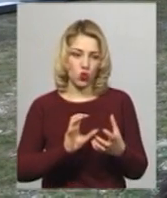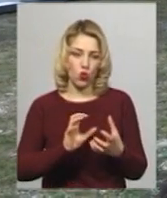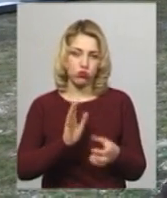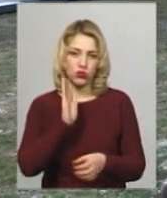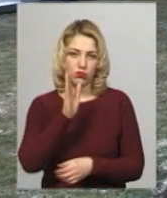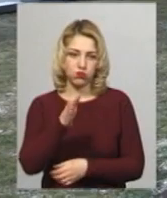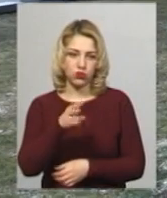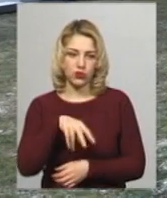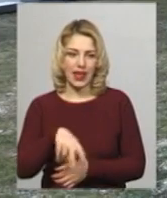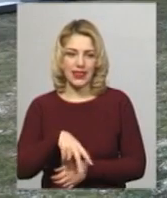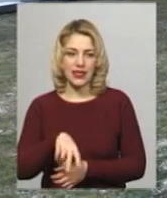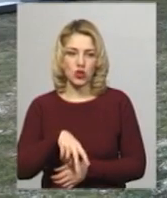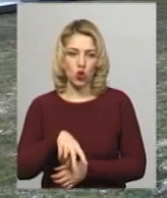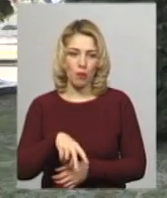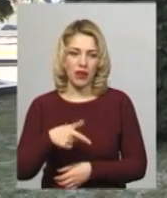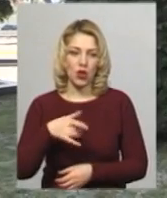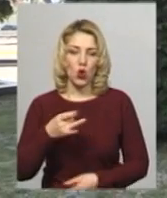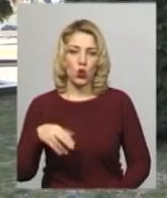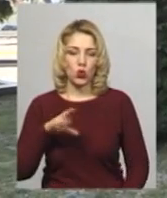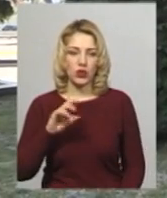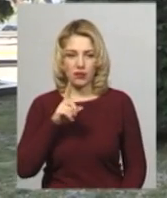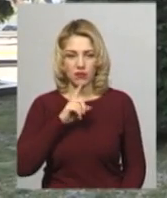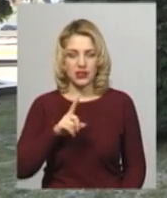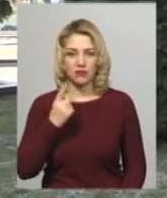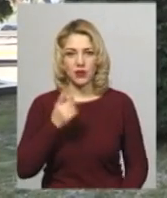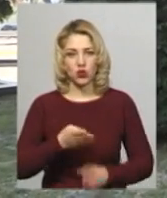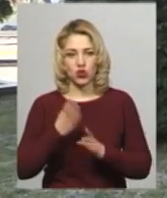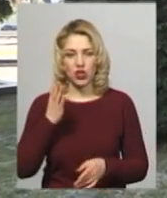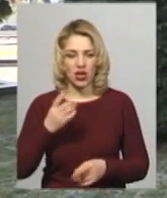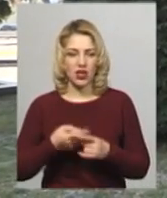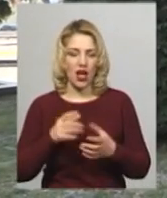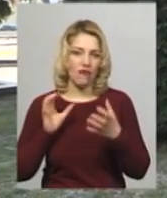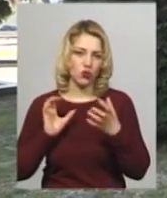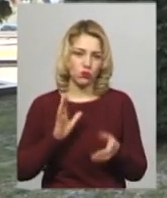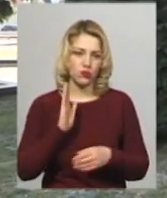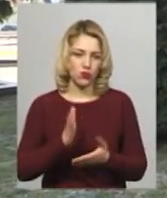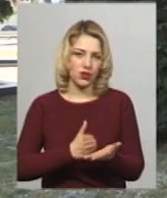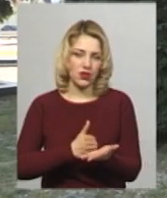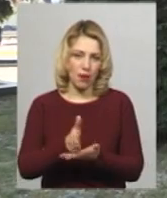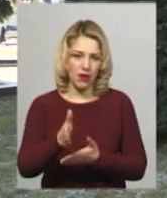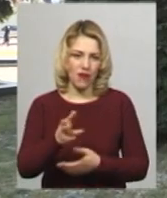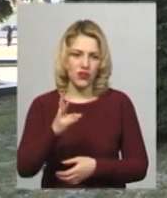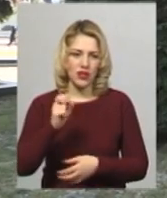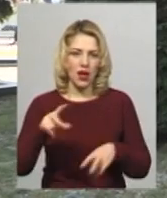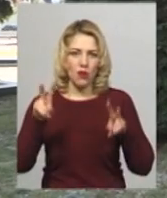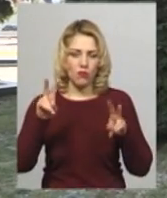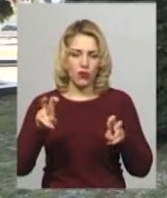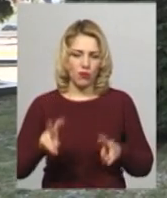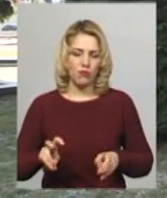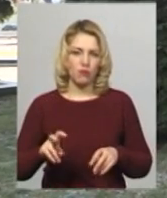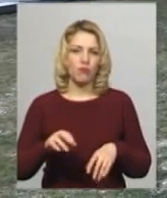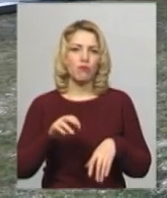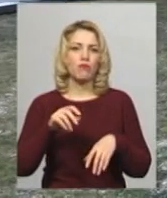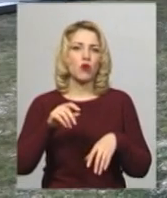листопад-грудень місяць. В першу чергу, напевне, автобуси будуть направлені на так звані проблемні маршрути, які